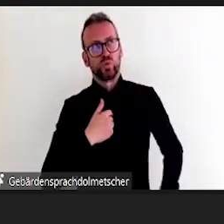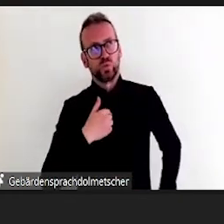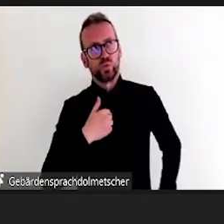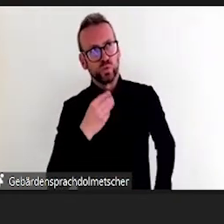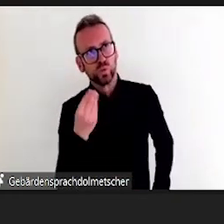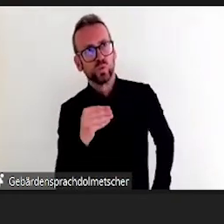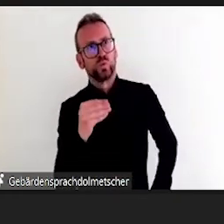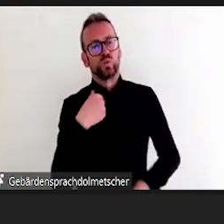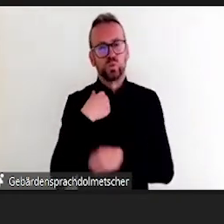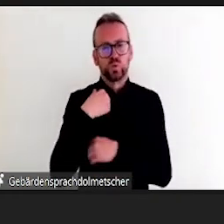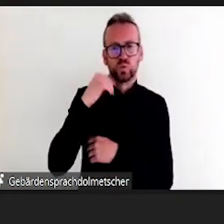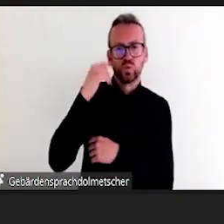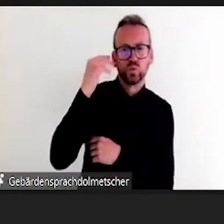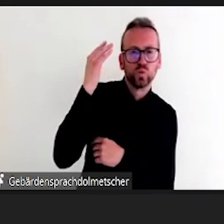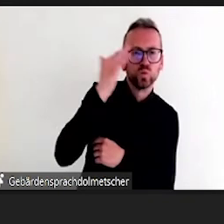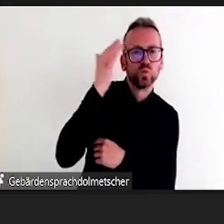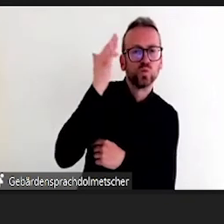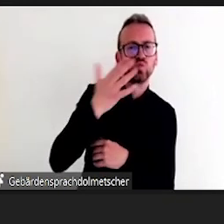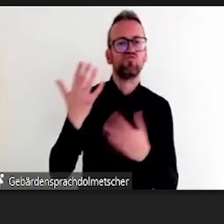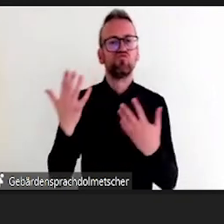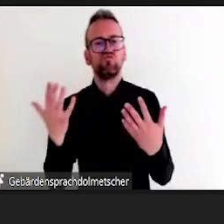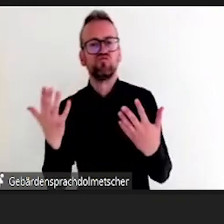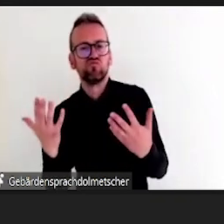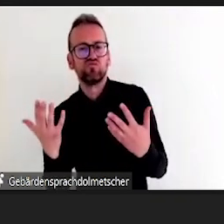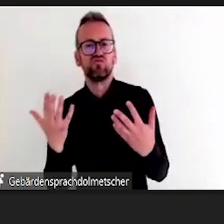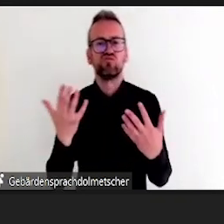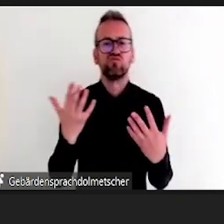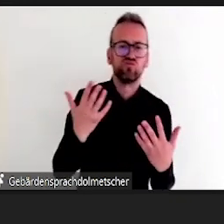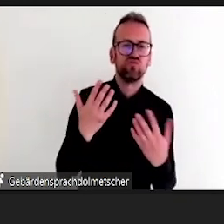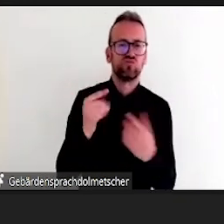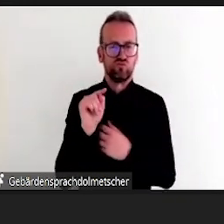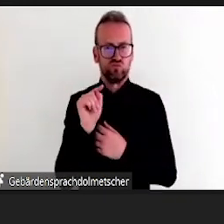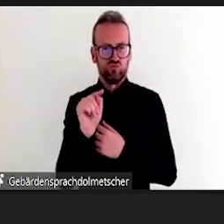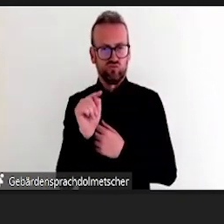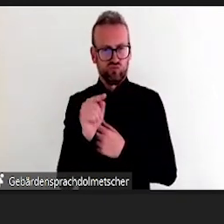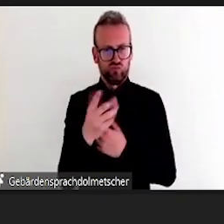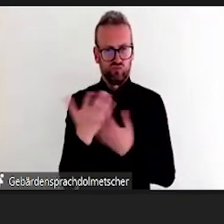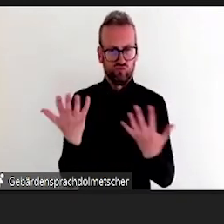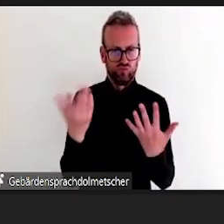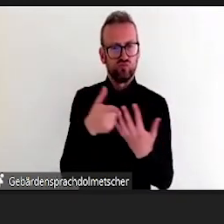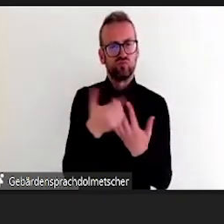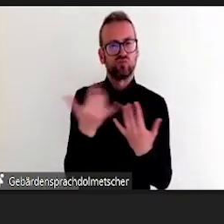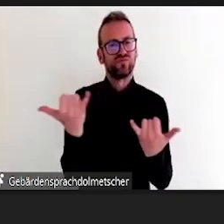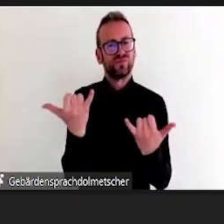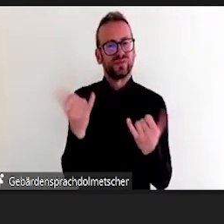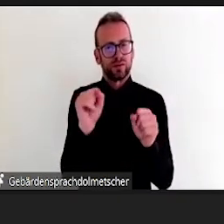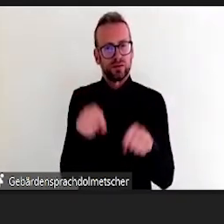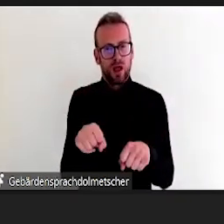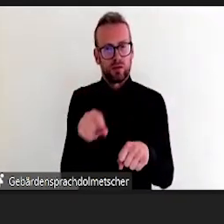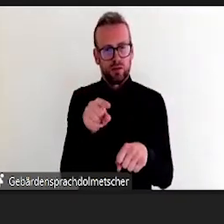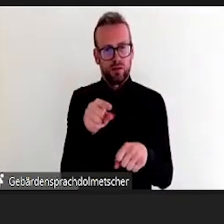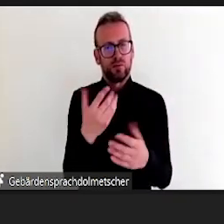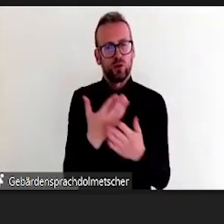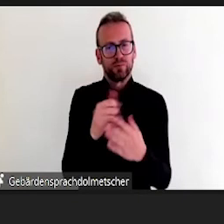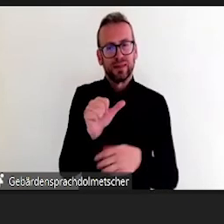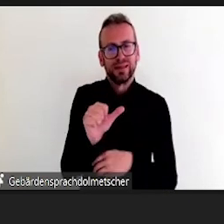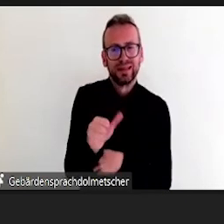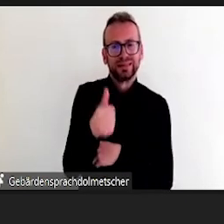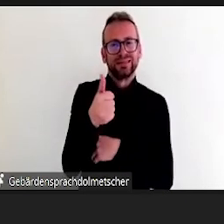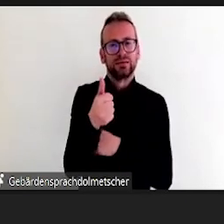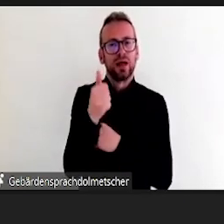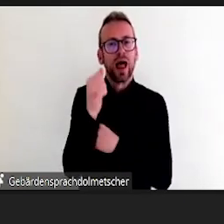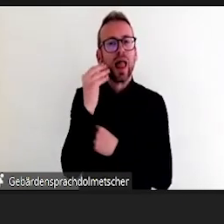Hier so ein paar Ideen zum Weiterdenken. Das ist ja oft auch so ein Problem, dass wir zwar Tools kennenlernen, aber es wird wenig darüber